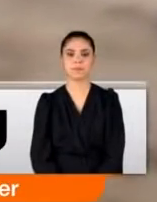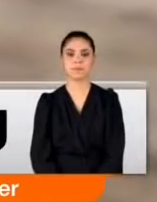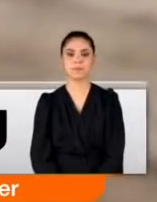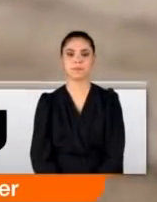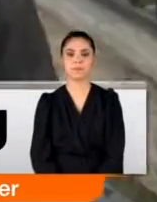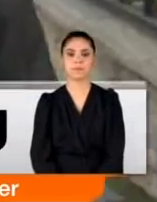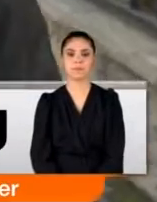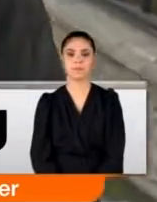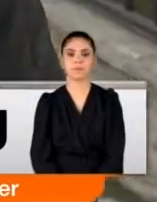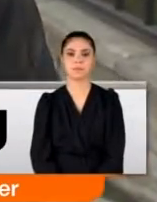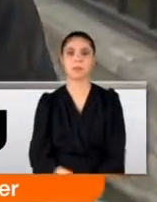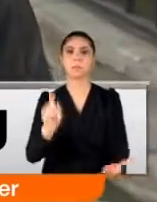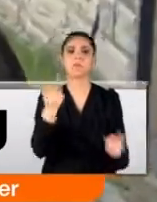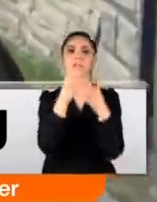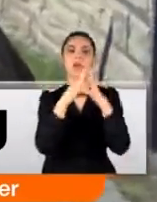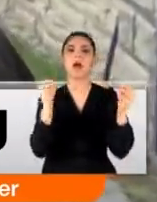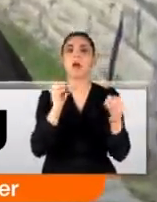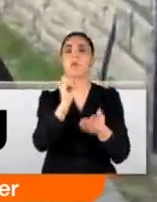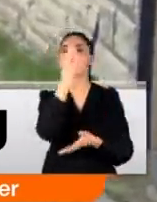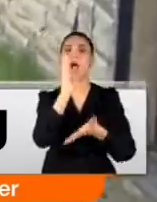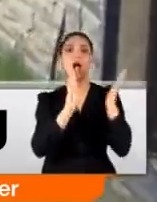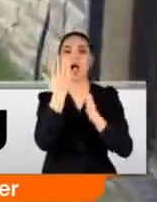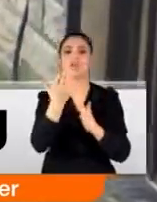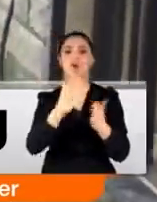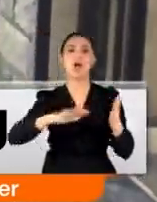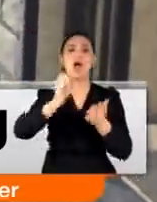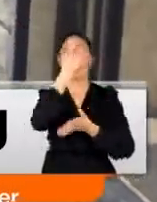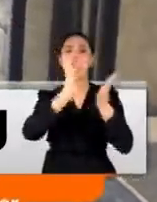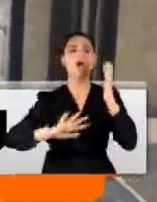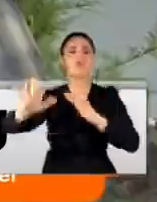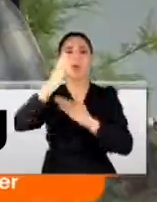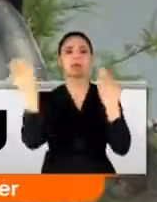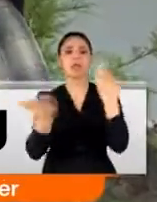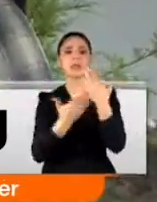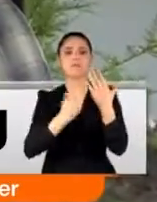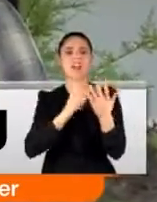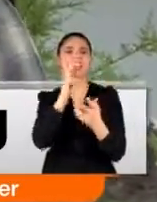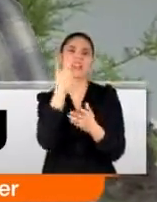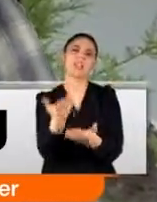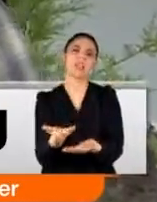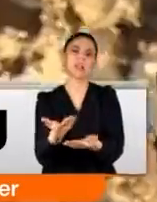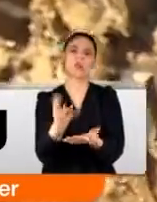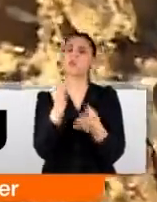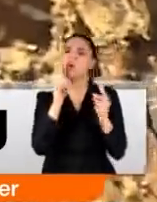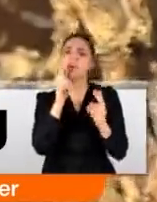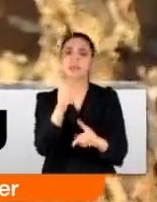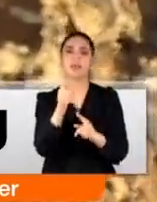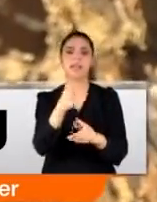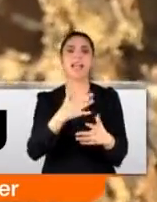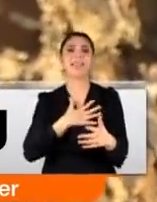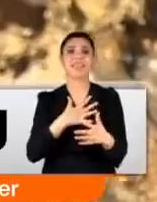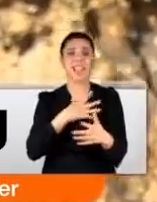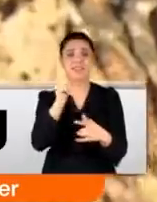Bir anda kayboldu ağaç. Ağaçlar hepsini katlediyorlar. İnşaat yapacağız diyor bak. Yazık. Çok yazık. Nefes